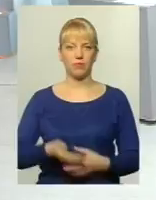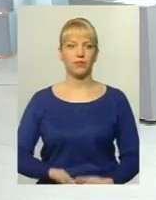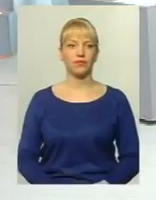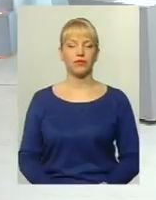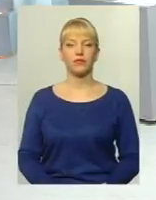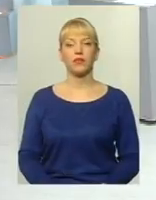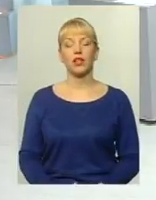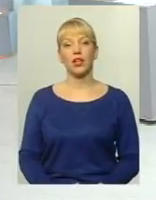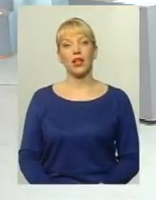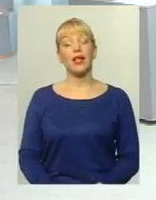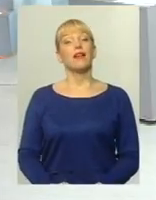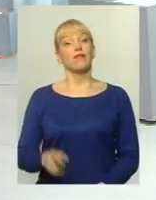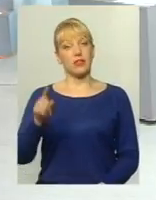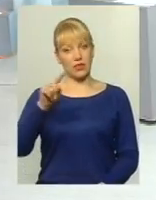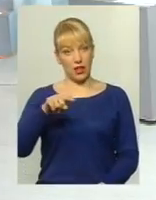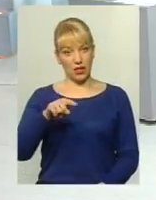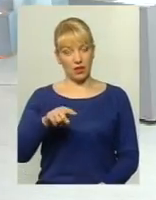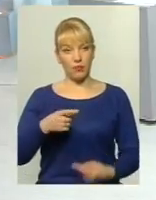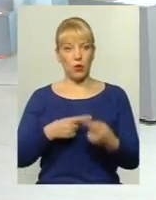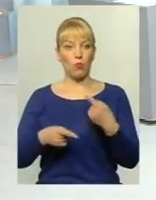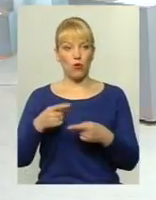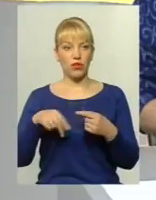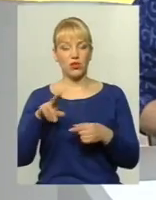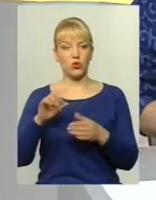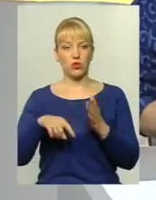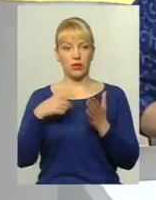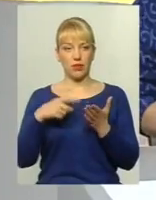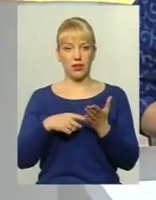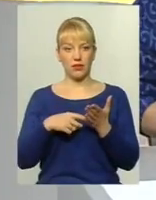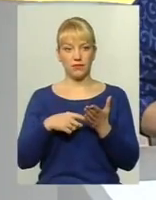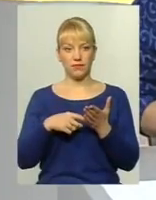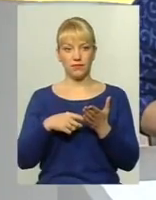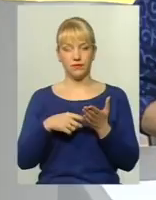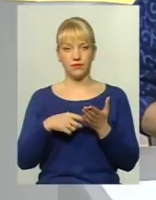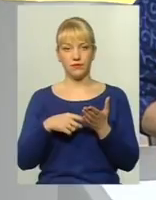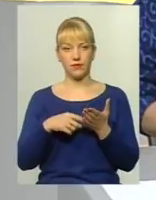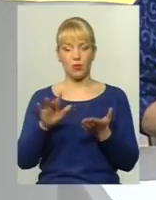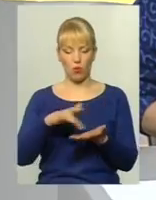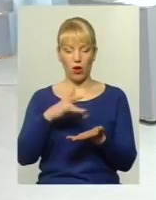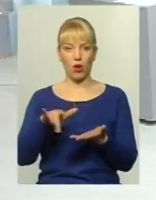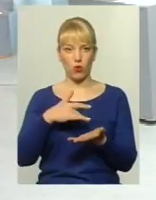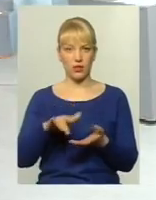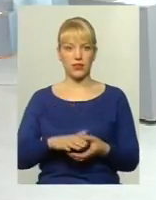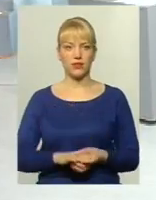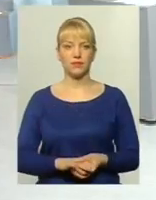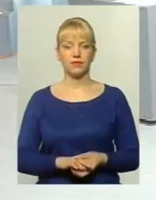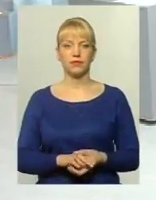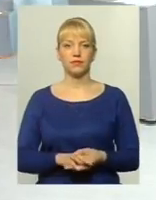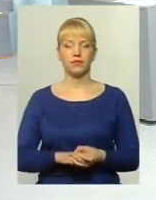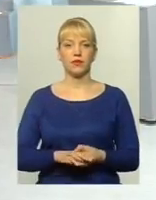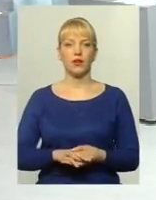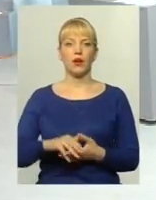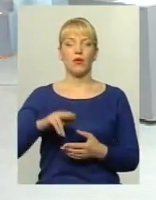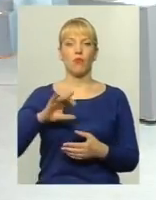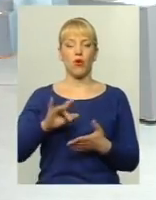Скажіть, будь ласка, все-таки, повертаючись до запитання. По калькуляції? Так. По